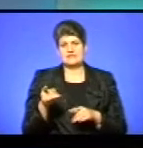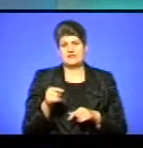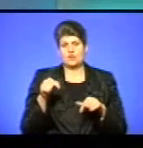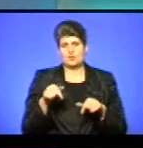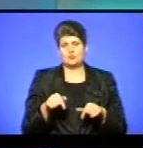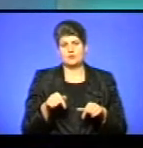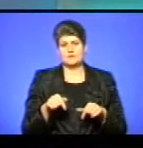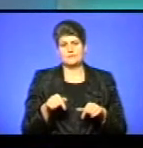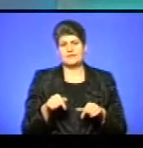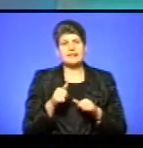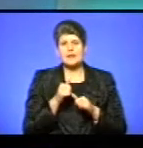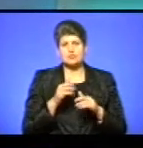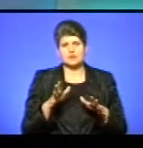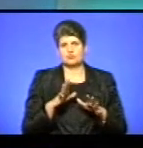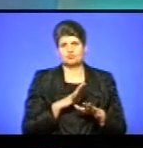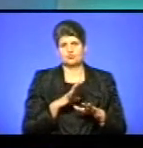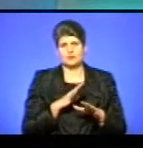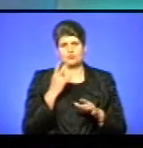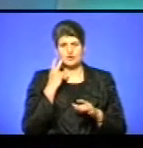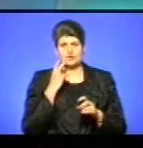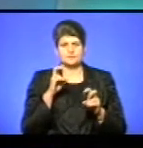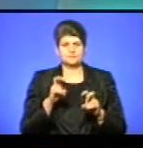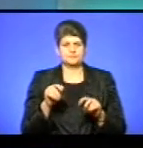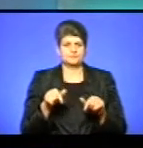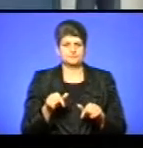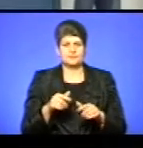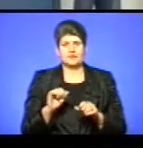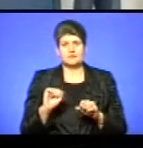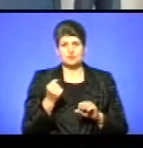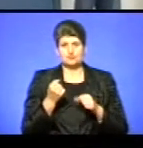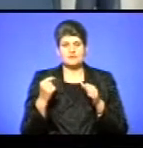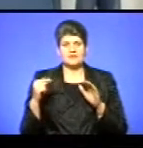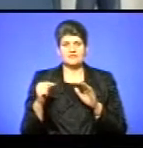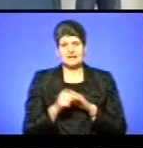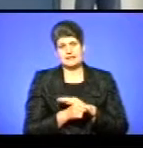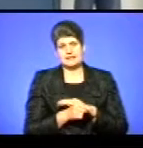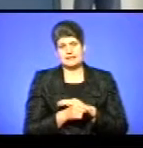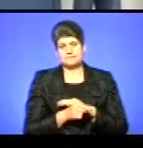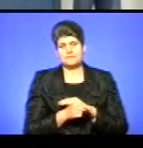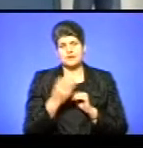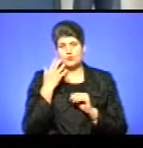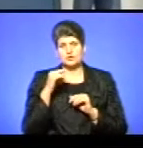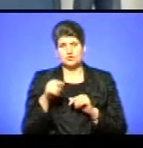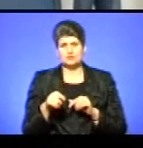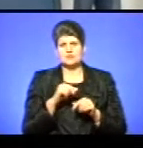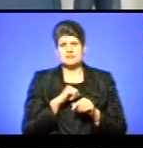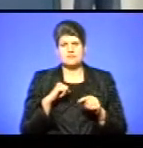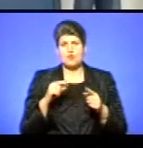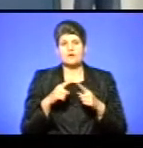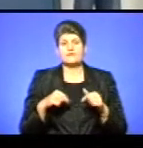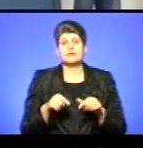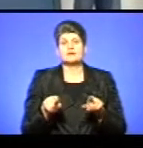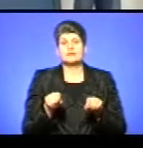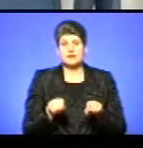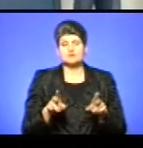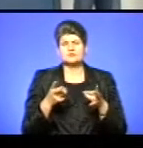неможливо було постійно. Ми з друзями втекли звідси, коли вже тут все самоорганізувалося настільки, що не